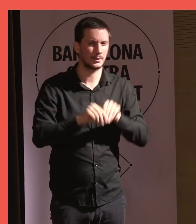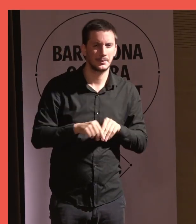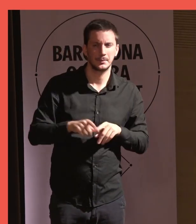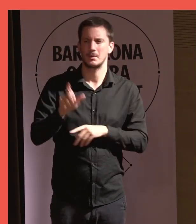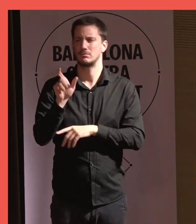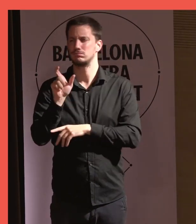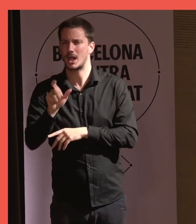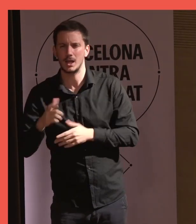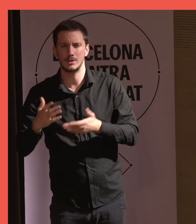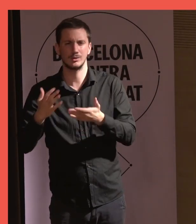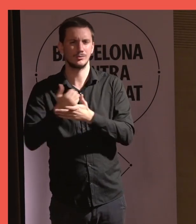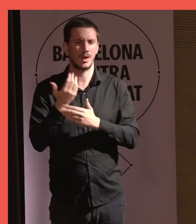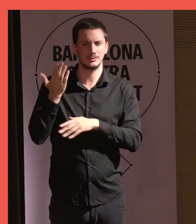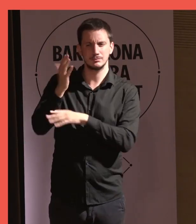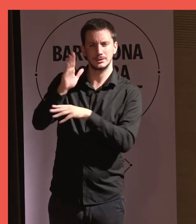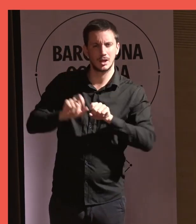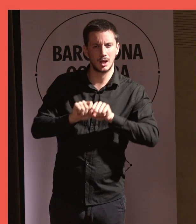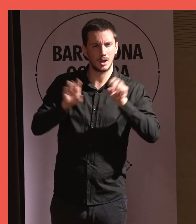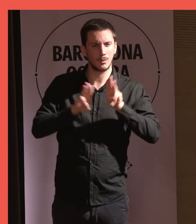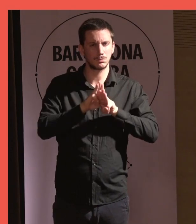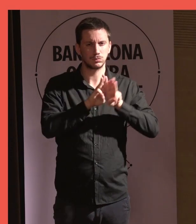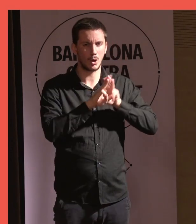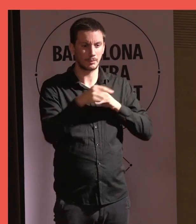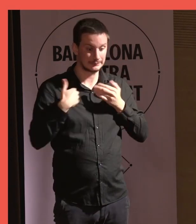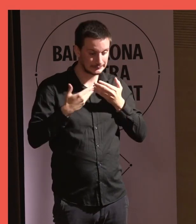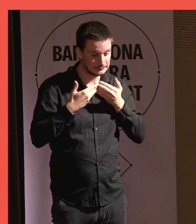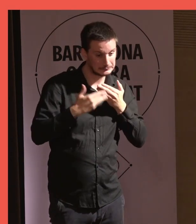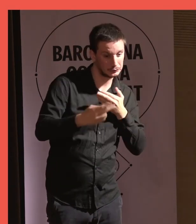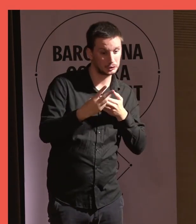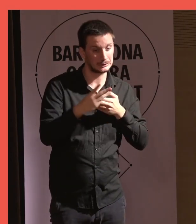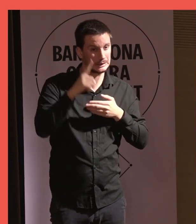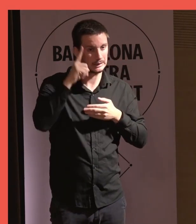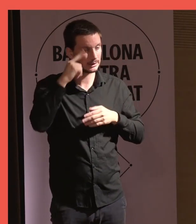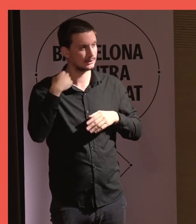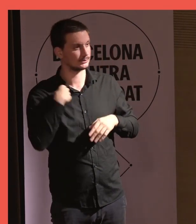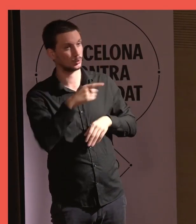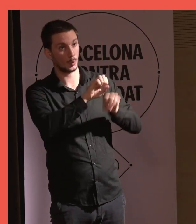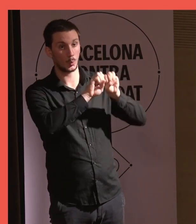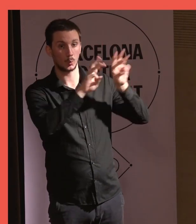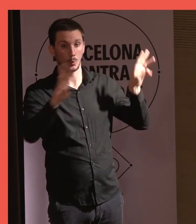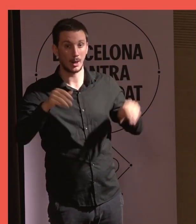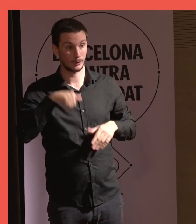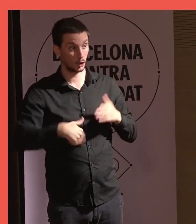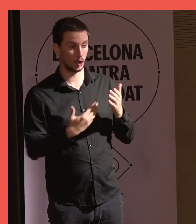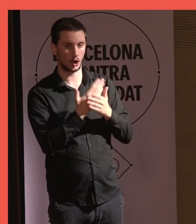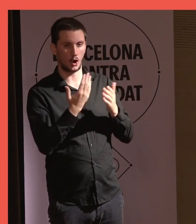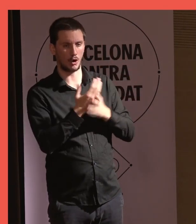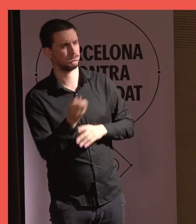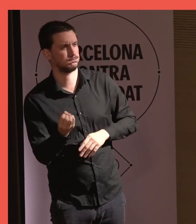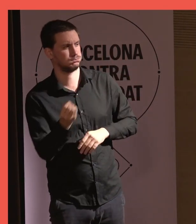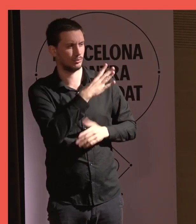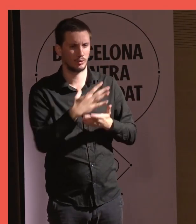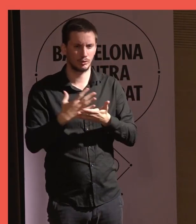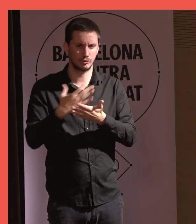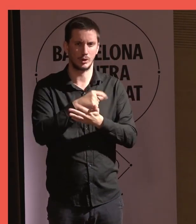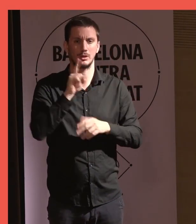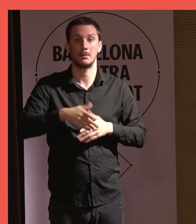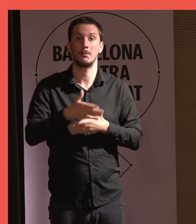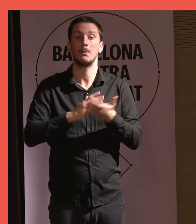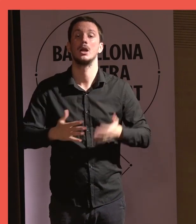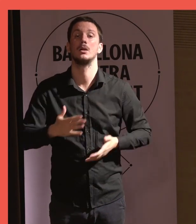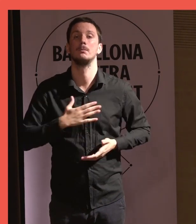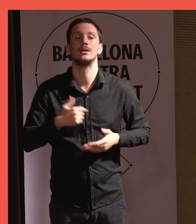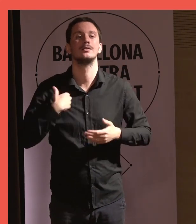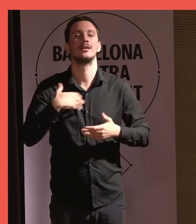els vídeos, totes les presentacions, en un parell de dies ho tindreu tot penjat a la mateixa web de les jornades i finalment per part meva